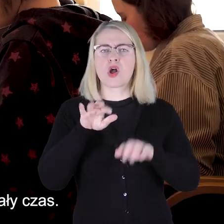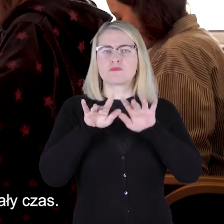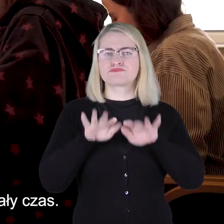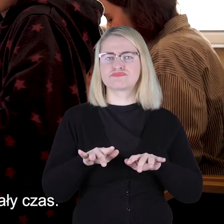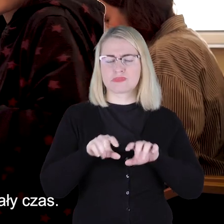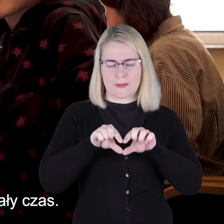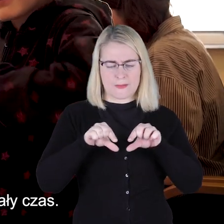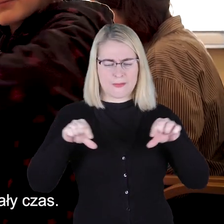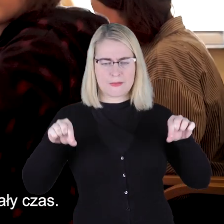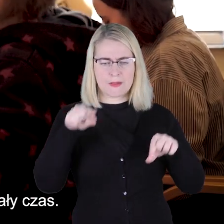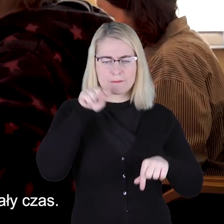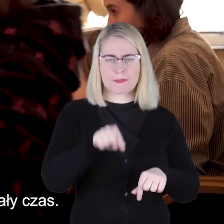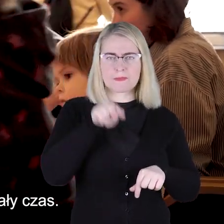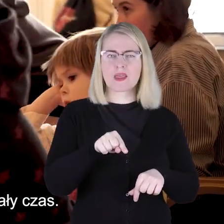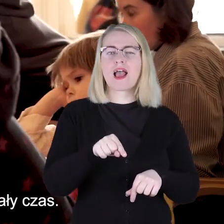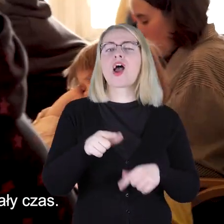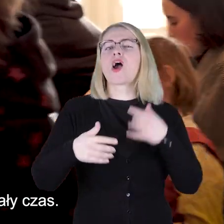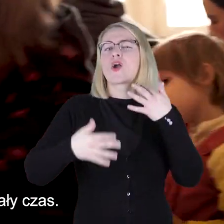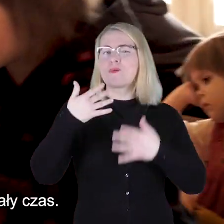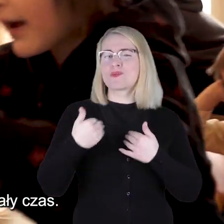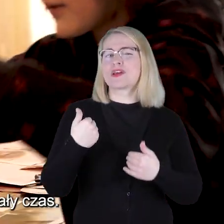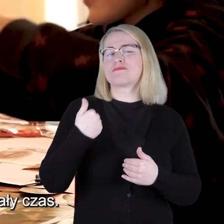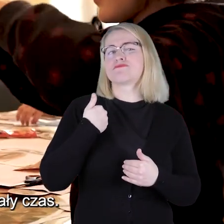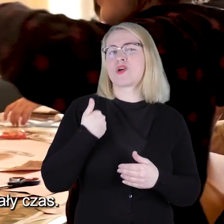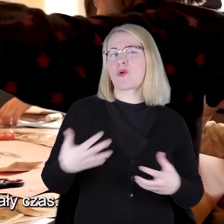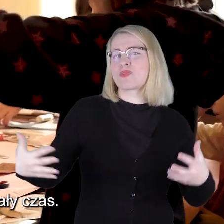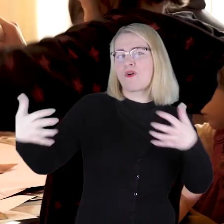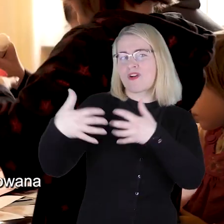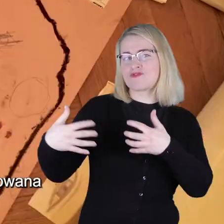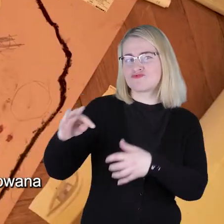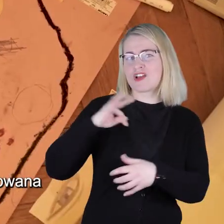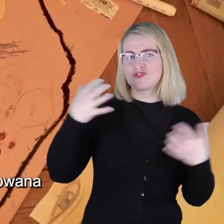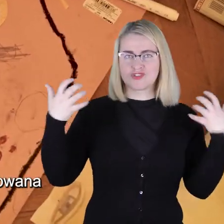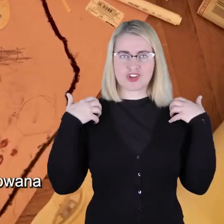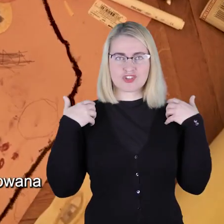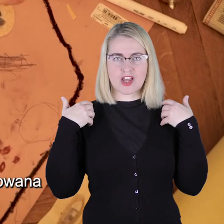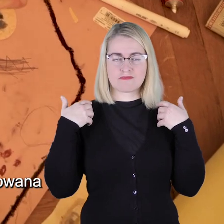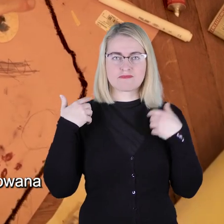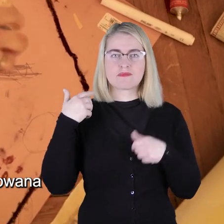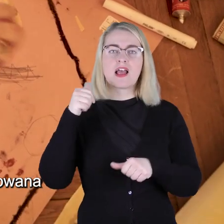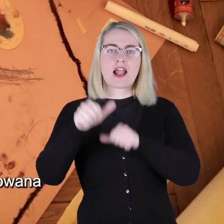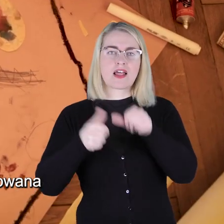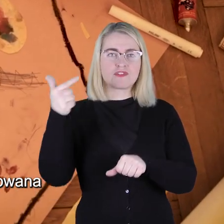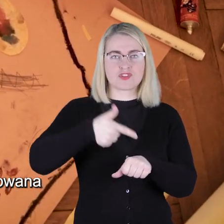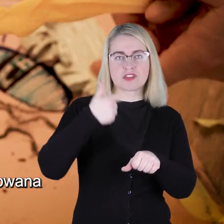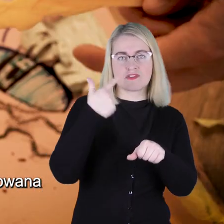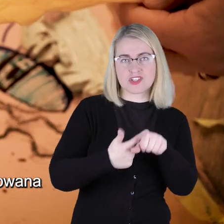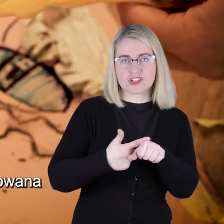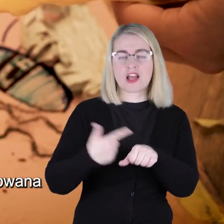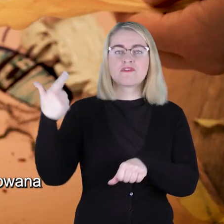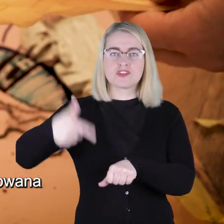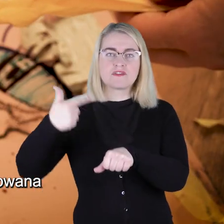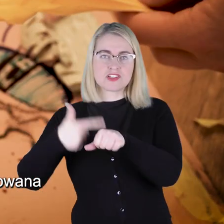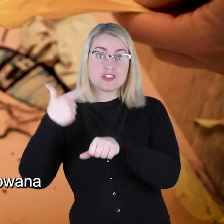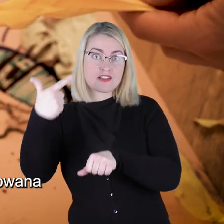nam, zwłaszcza w latach 2020-2021, cały czas. Dlatego Spacja została skierowana dla